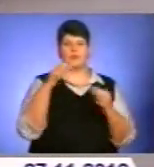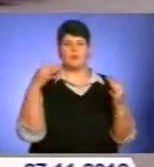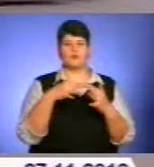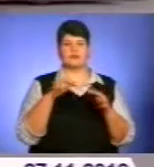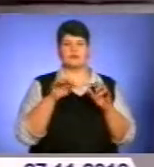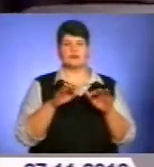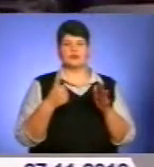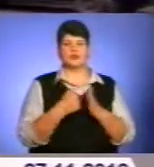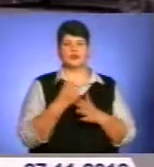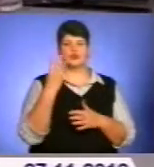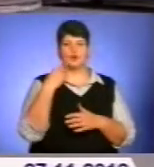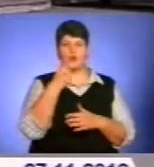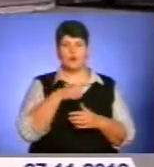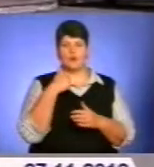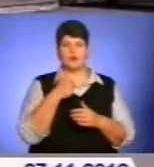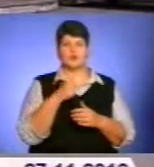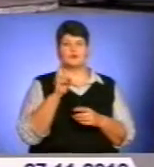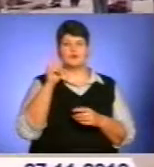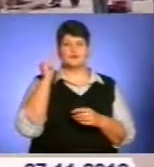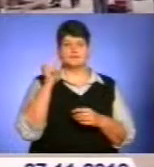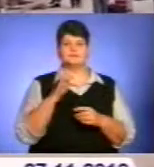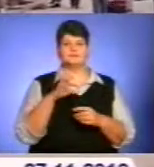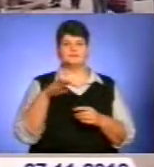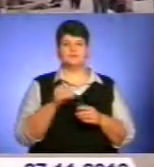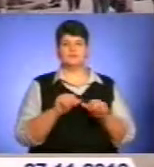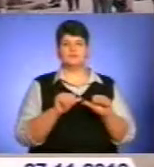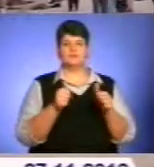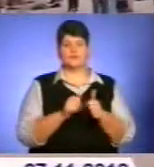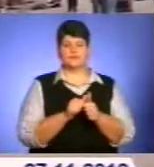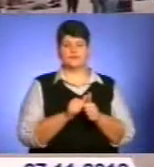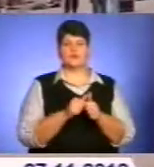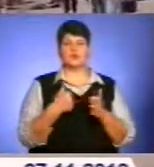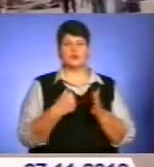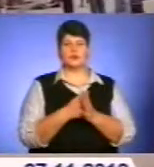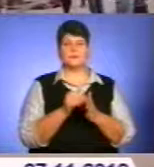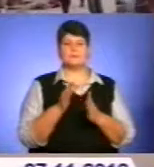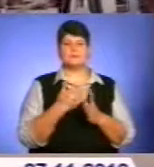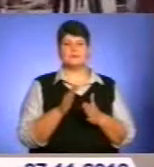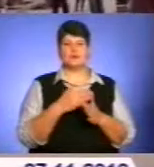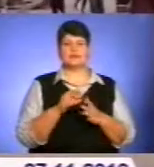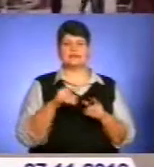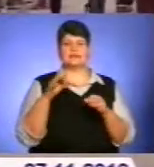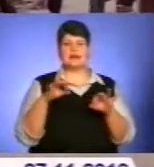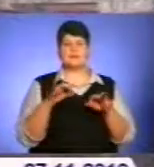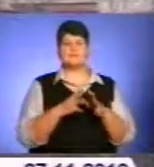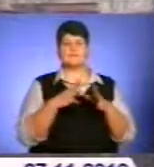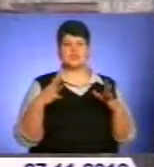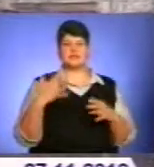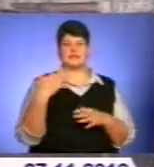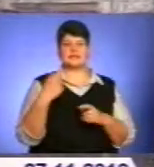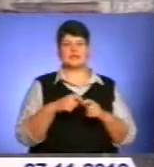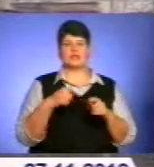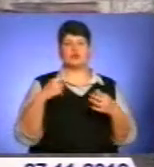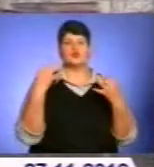які навчаються на стаціонарній формі. Безкоштовний проїзд у міжміському транспорті, протяжність перевезення якого більше 50 кілометрів,